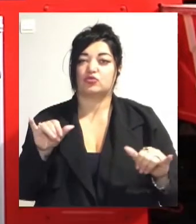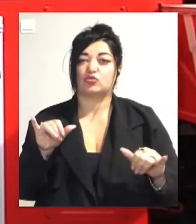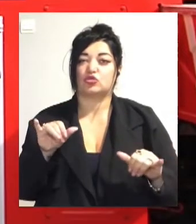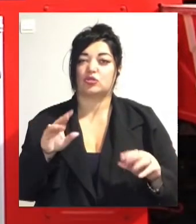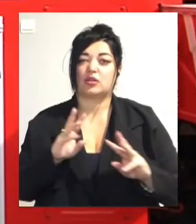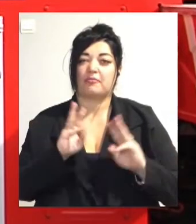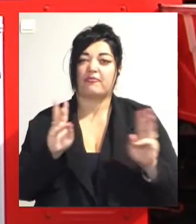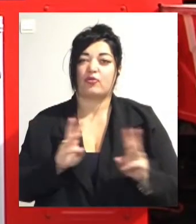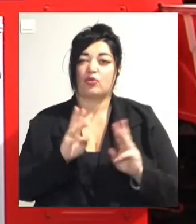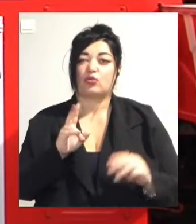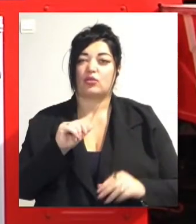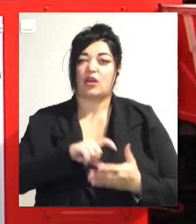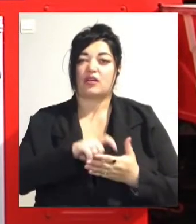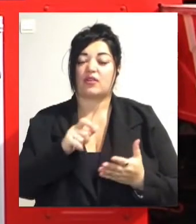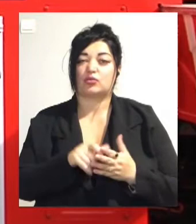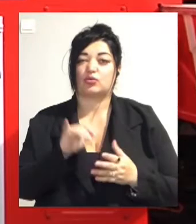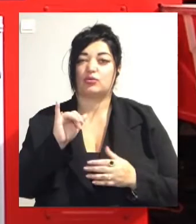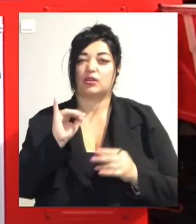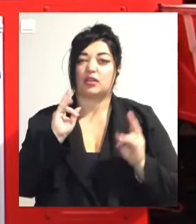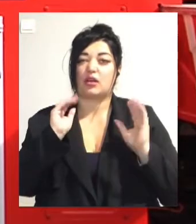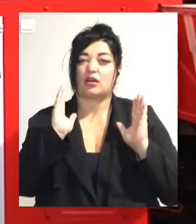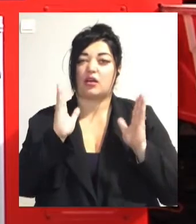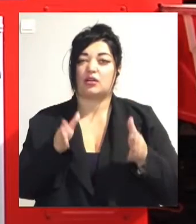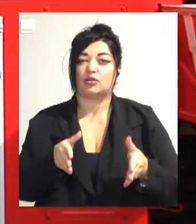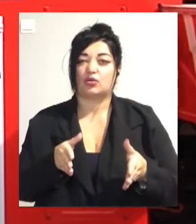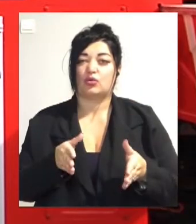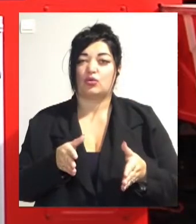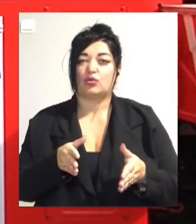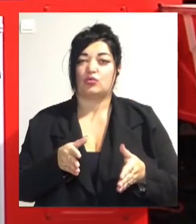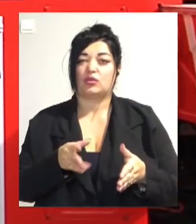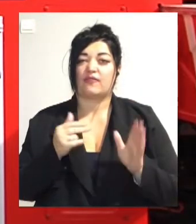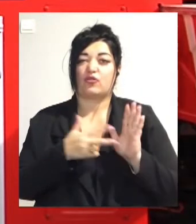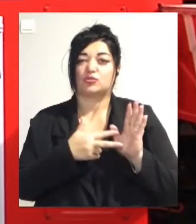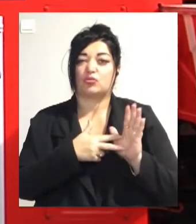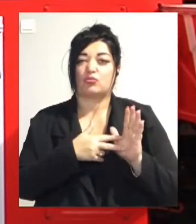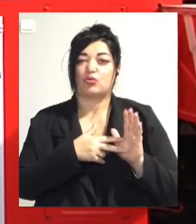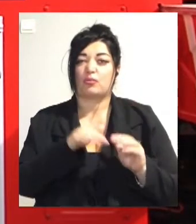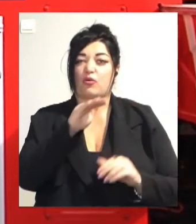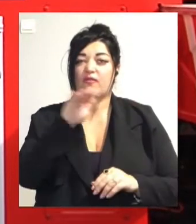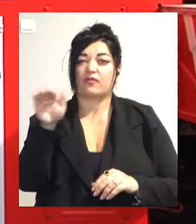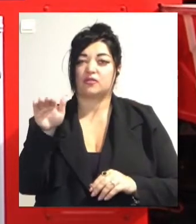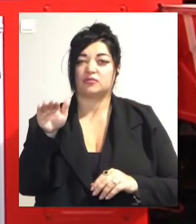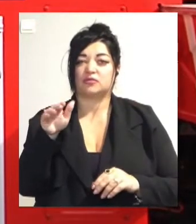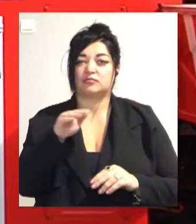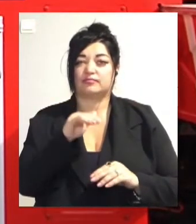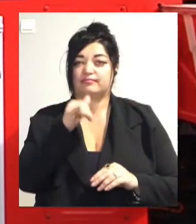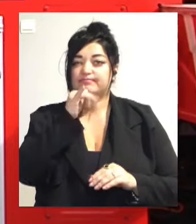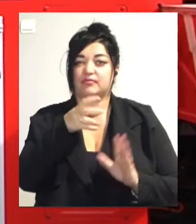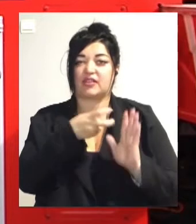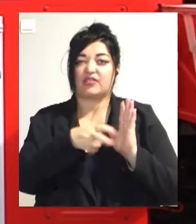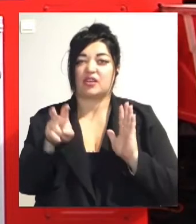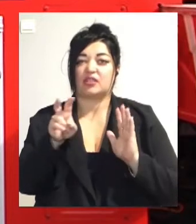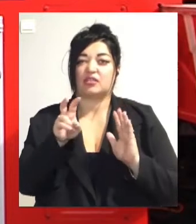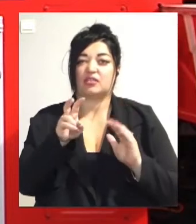квартиру і на коридор на восьмому поверсі. І люди самостійно не могли вийти назовні.